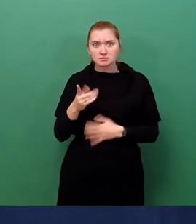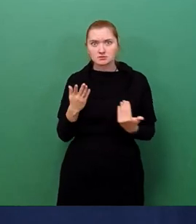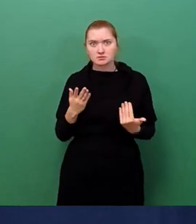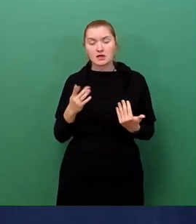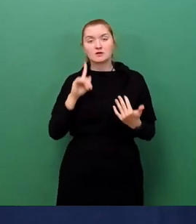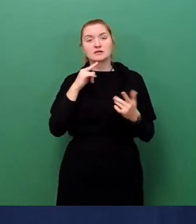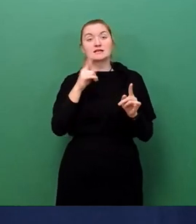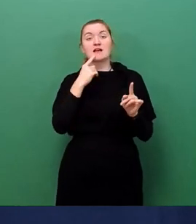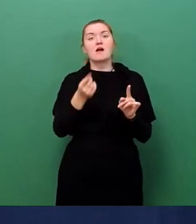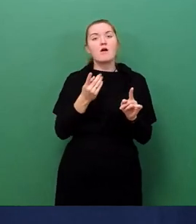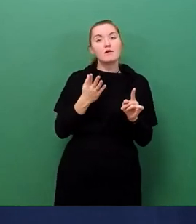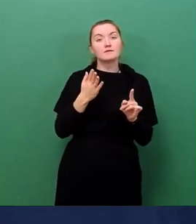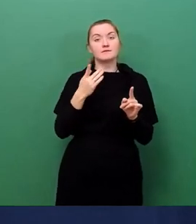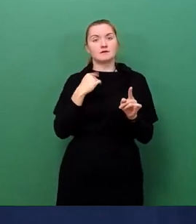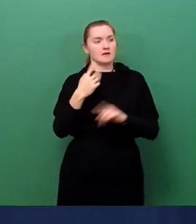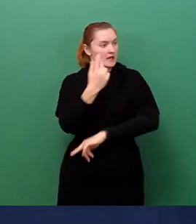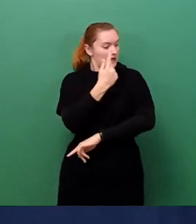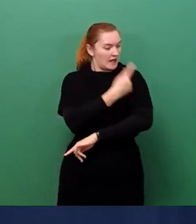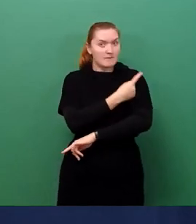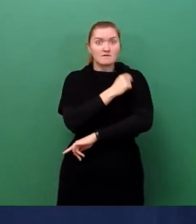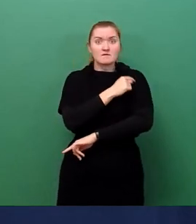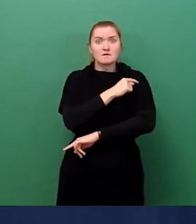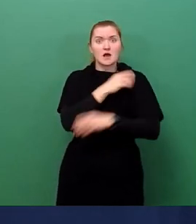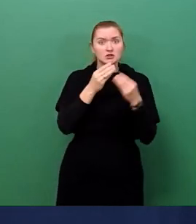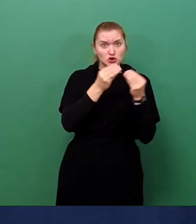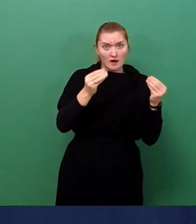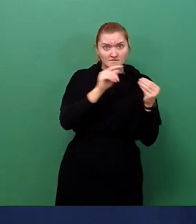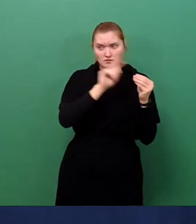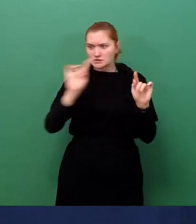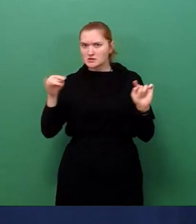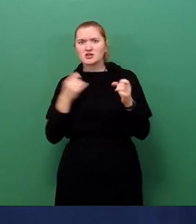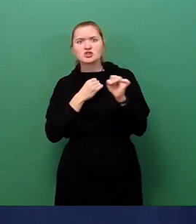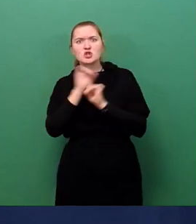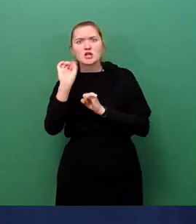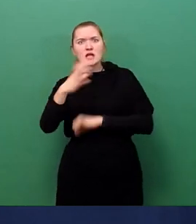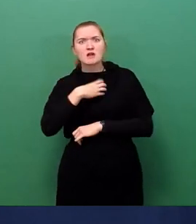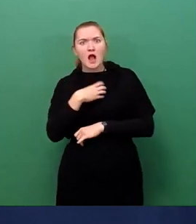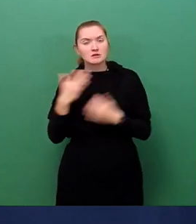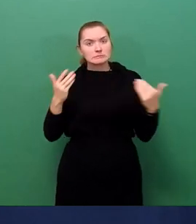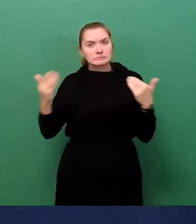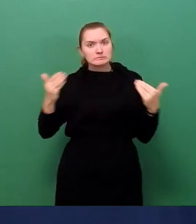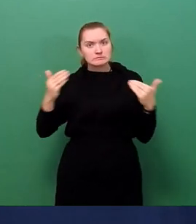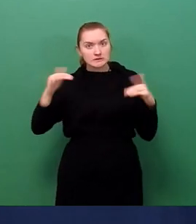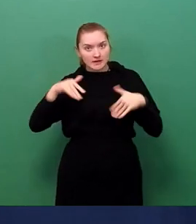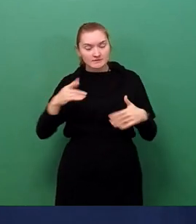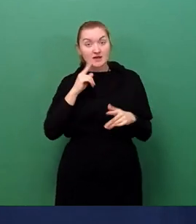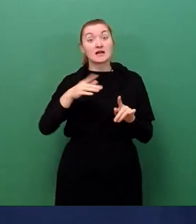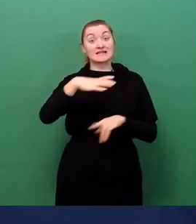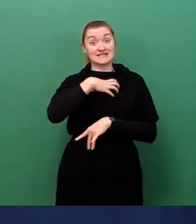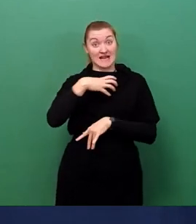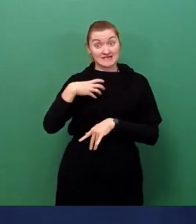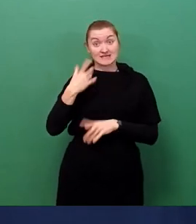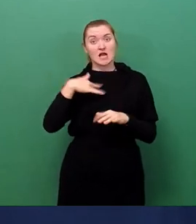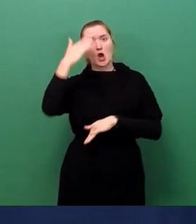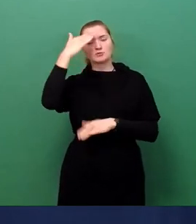verwendete Fankzine? Drittens. Gibt es seitens der Landeshauptstadt Dresden Hinweise darauf? Und wenn ja, wie viele